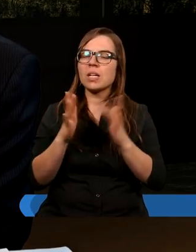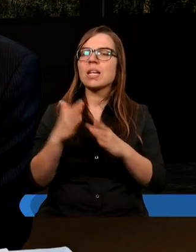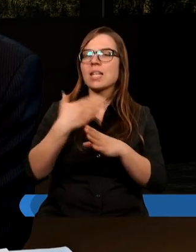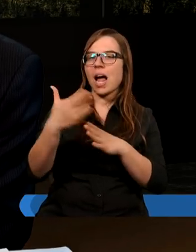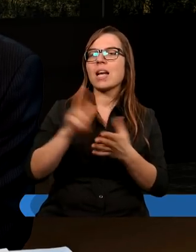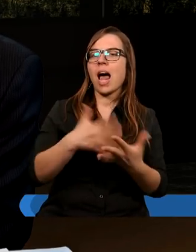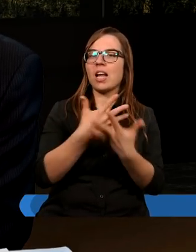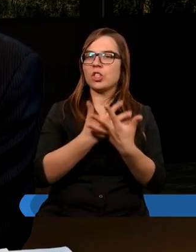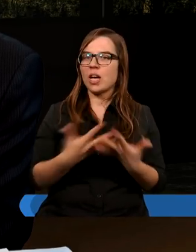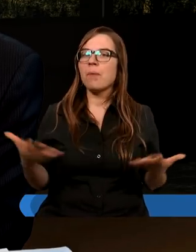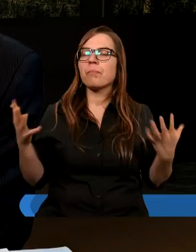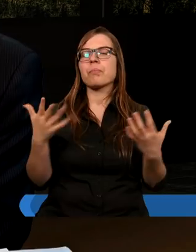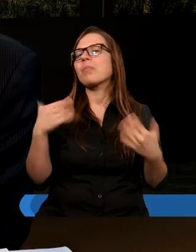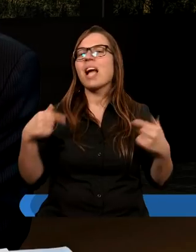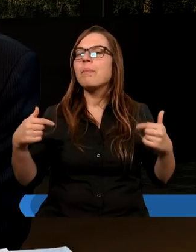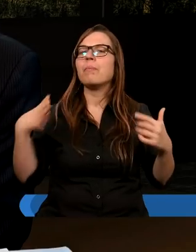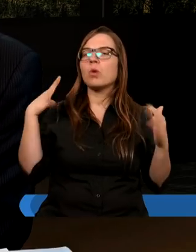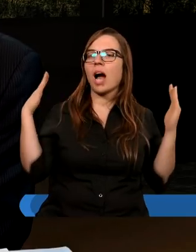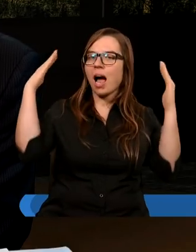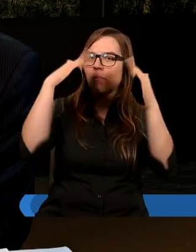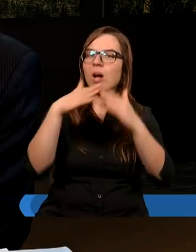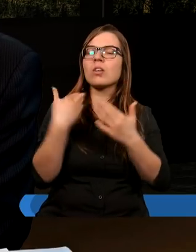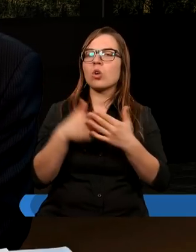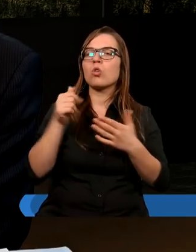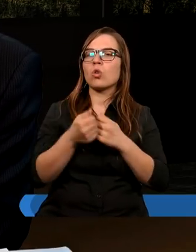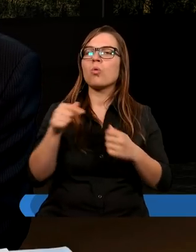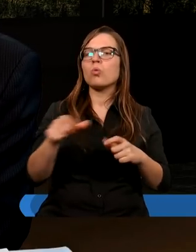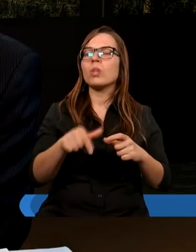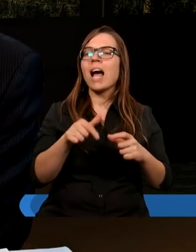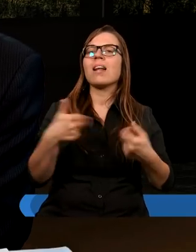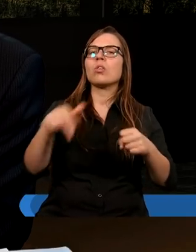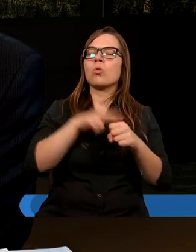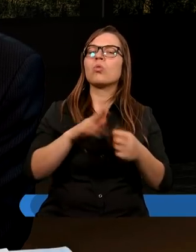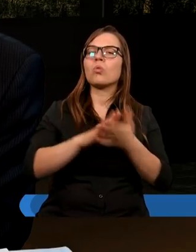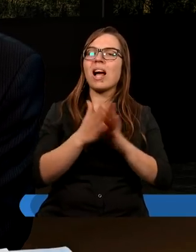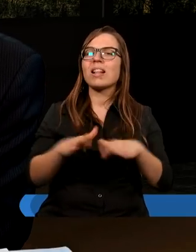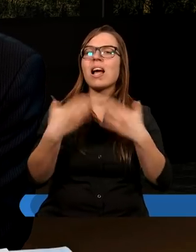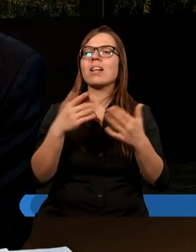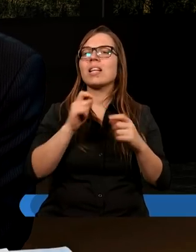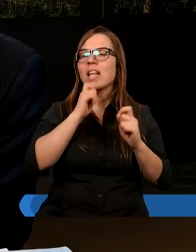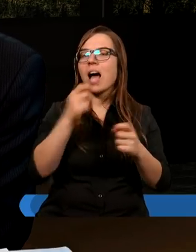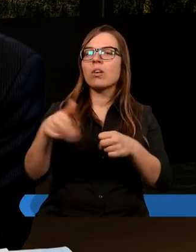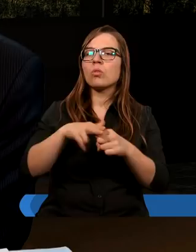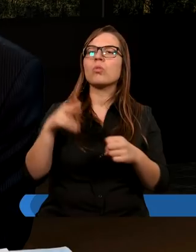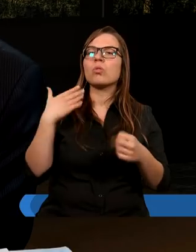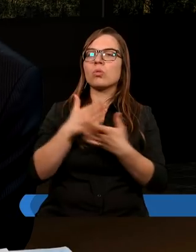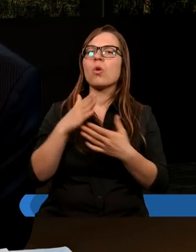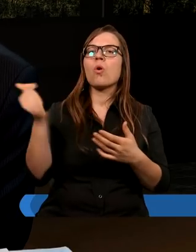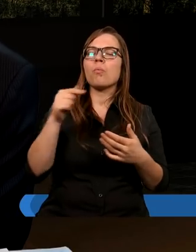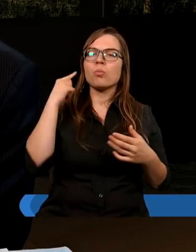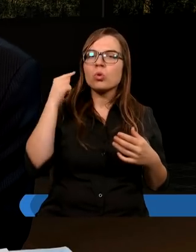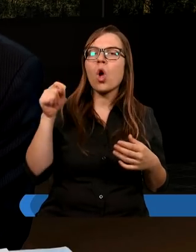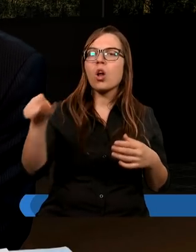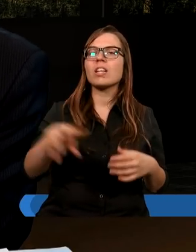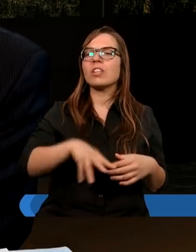nadal na ziemi, nie byłby kapłanem, skoro są tu tacy, którzy składają dary według przepisów zakonu. Słuszą oni w